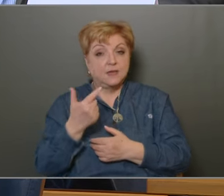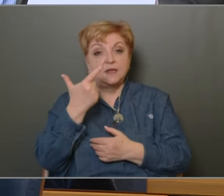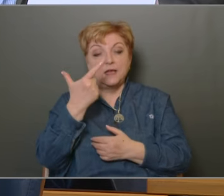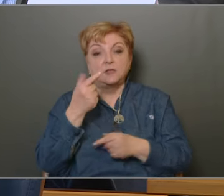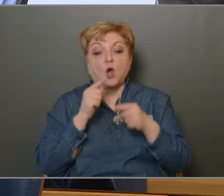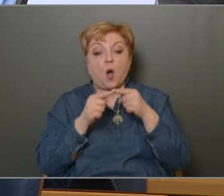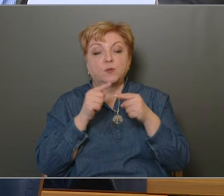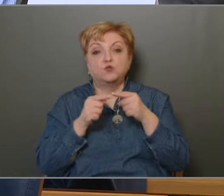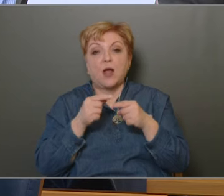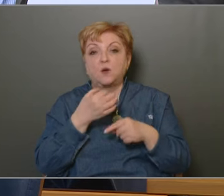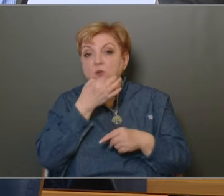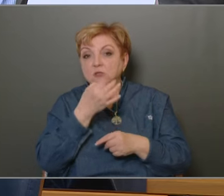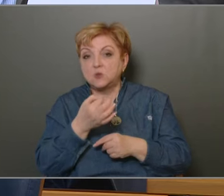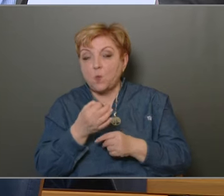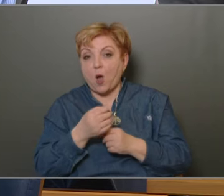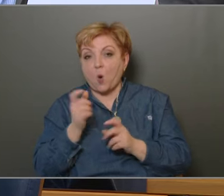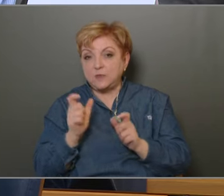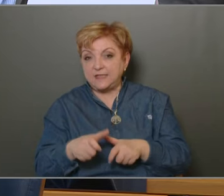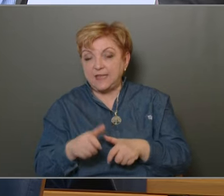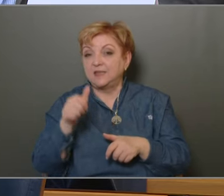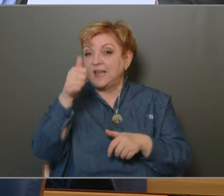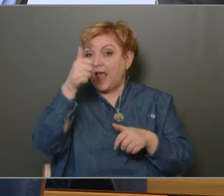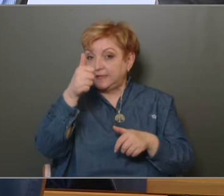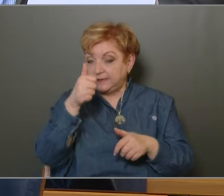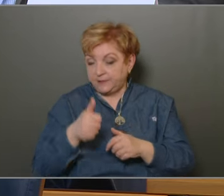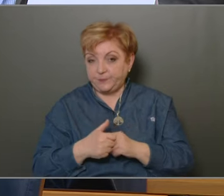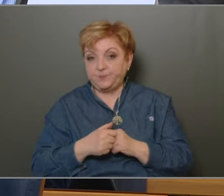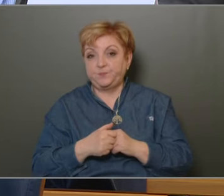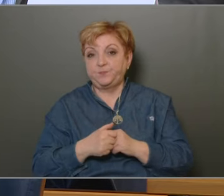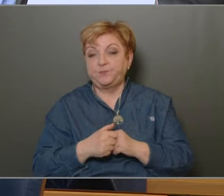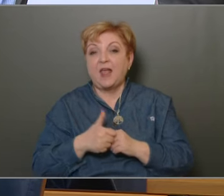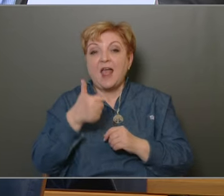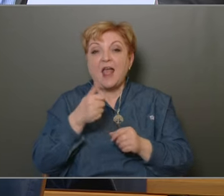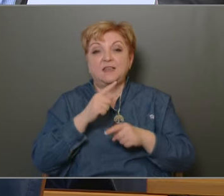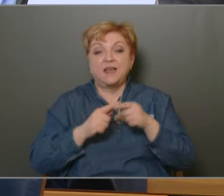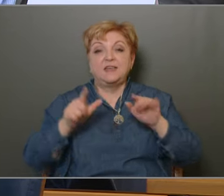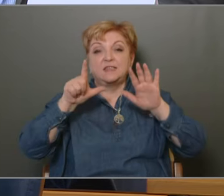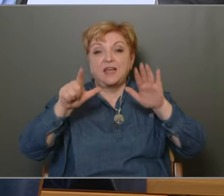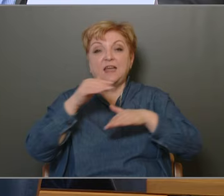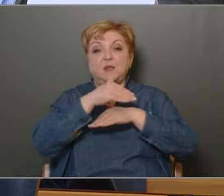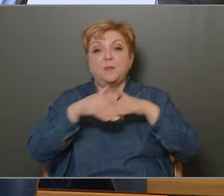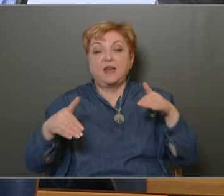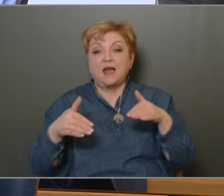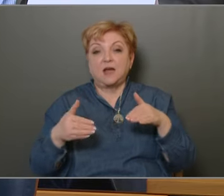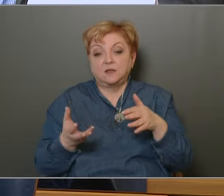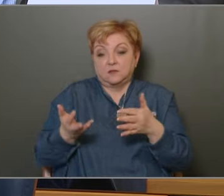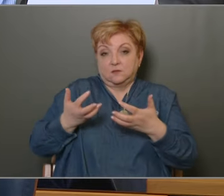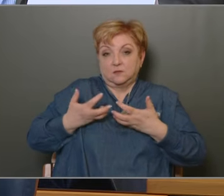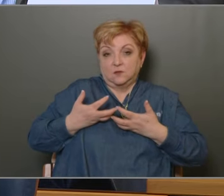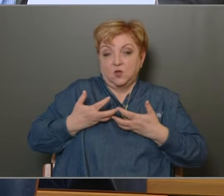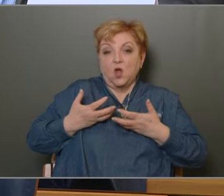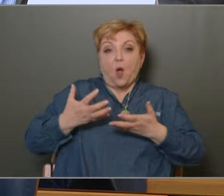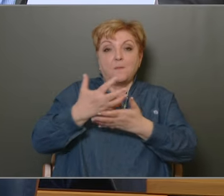két apróságot hoznék szóba. Az egyik az, hogy 1,7 milliárd forint származott a